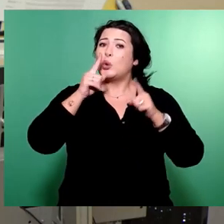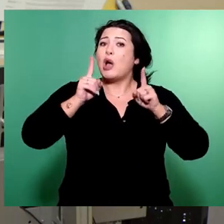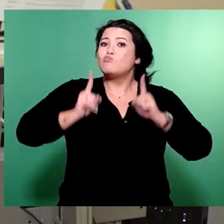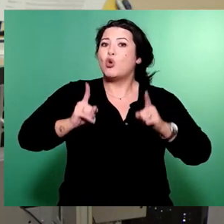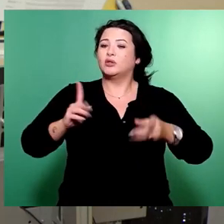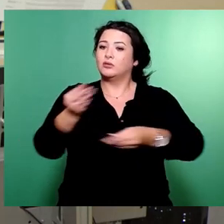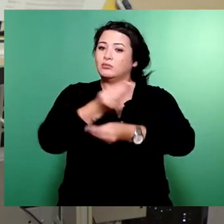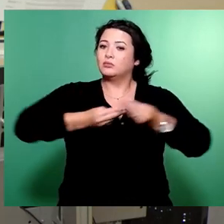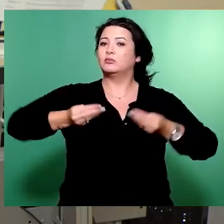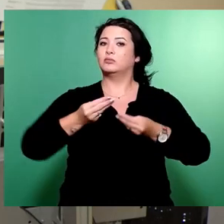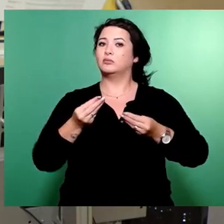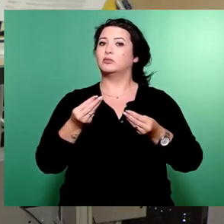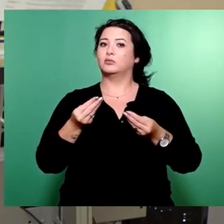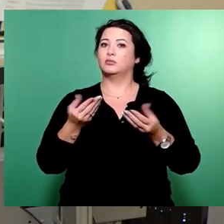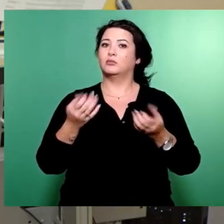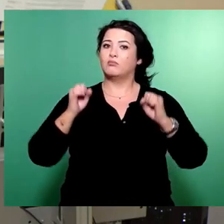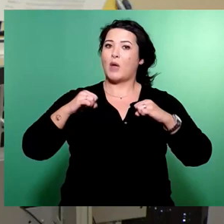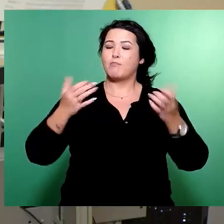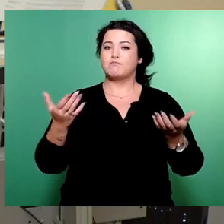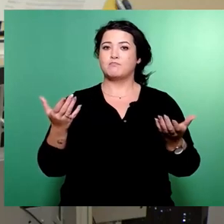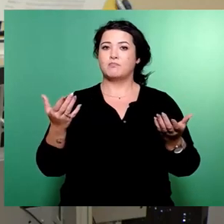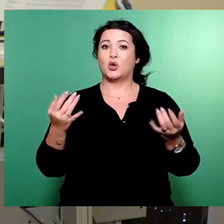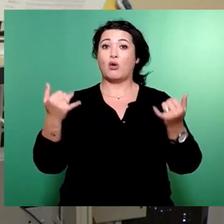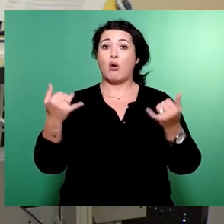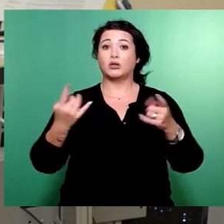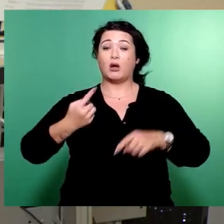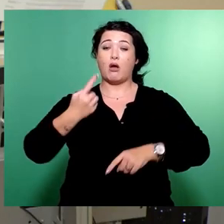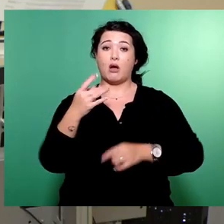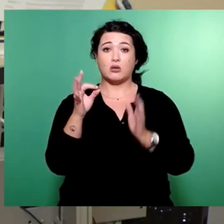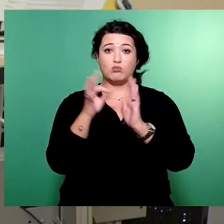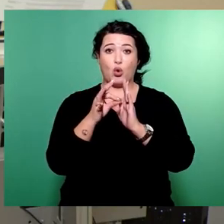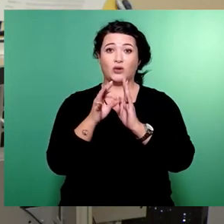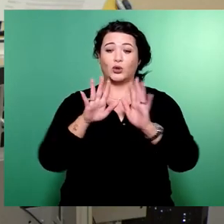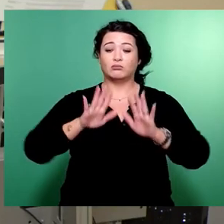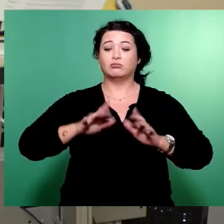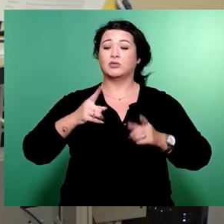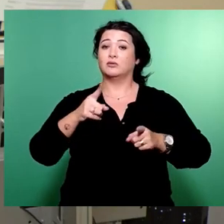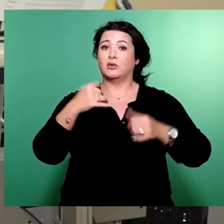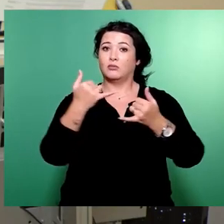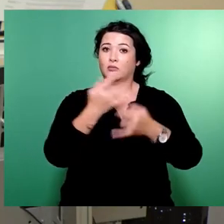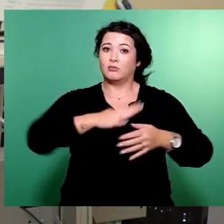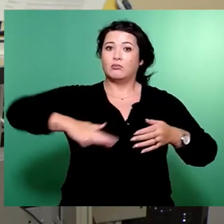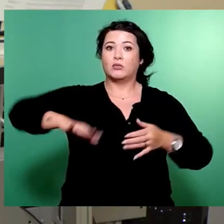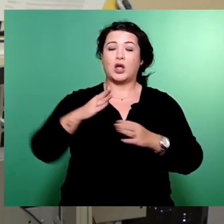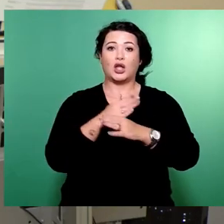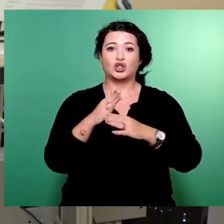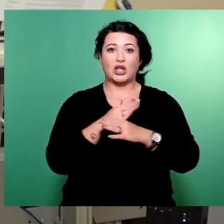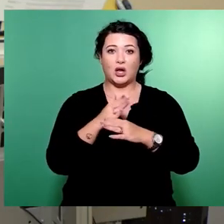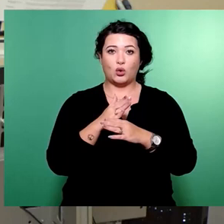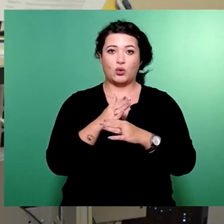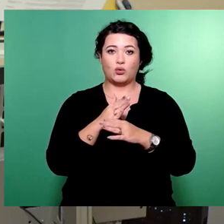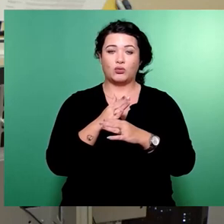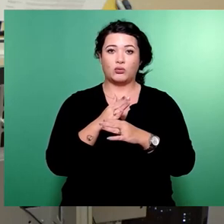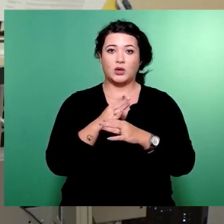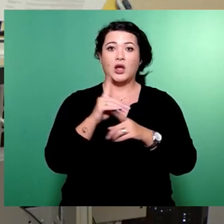Und einen Punkt der heutigen Entscheidung, den möchte ich ganz bewusst an den